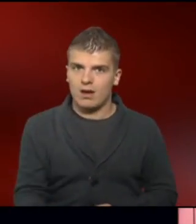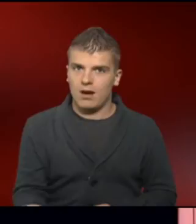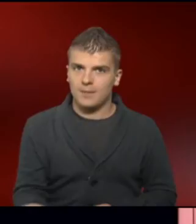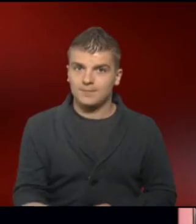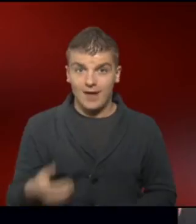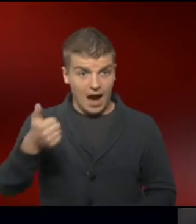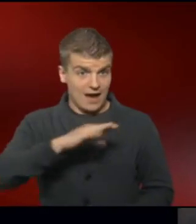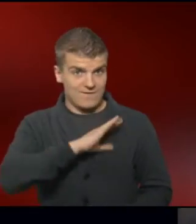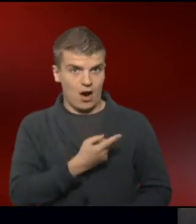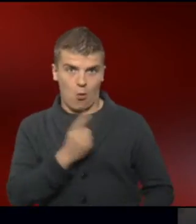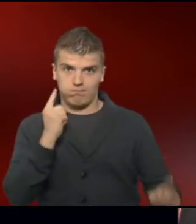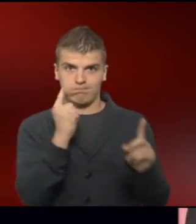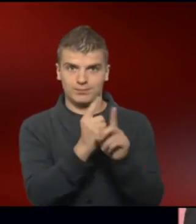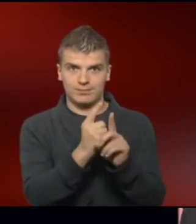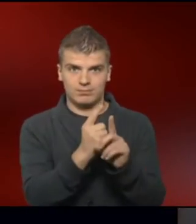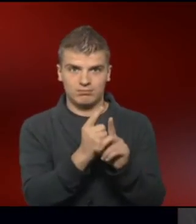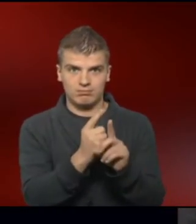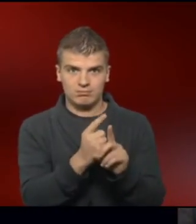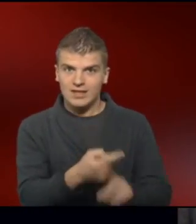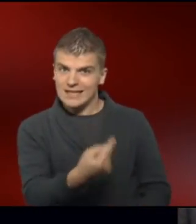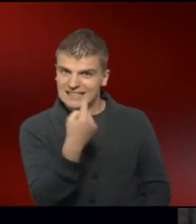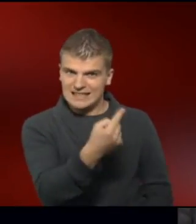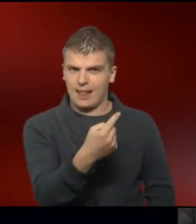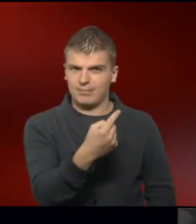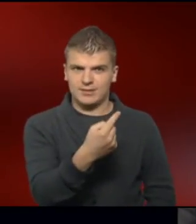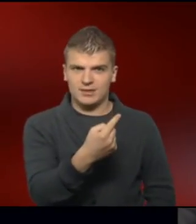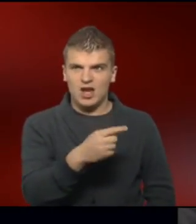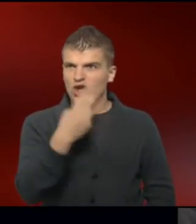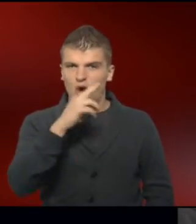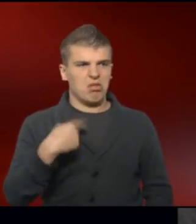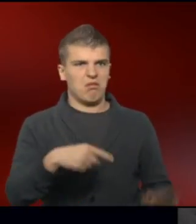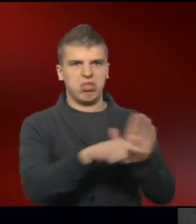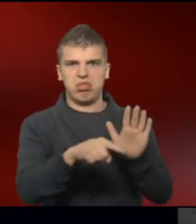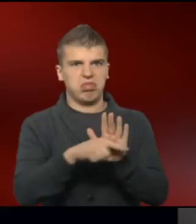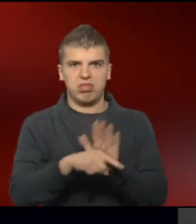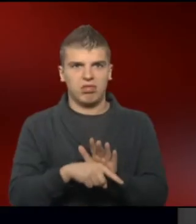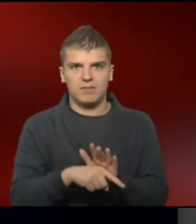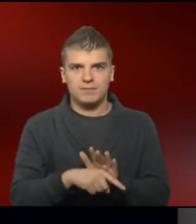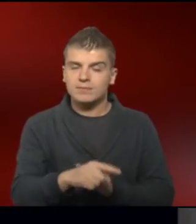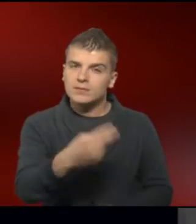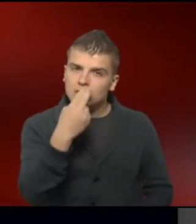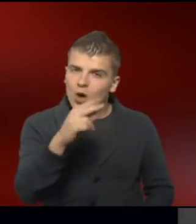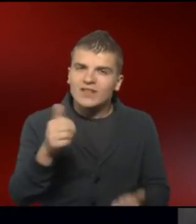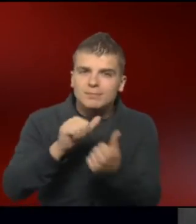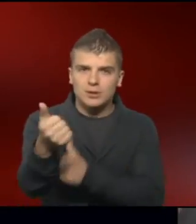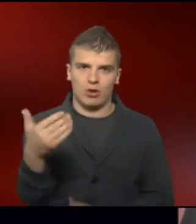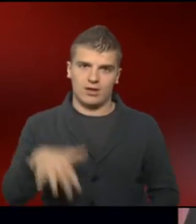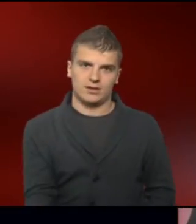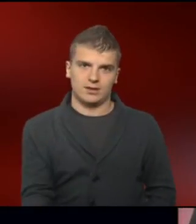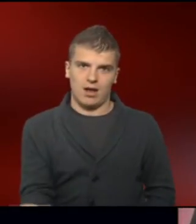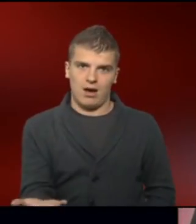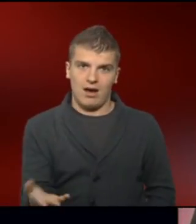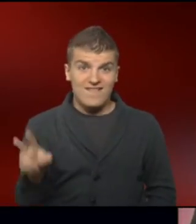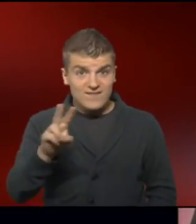nämlich eine Frau getroffen und sie schaut weniger auf die Defizite, sondern vielmehr auf die Besonderheiten von